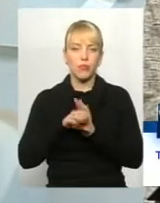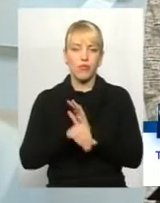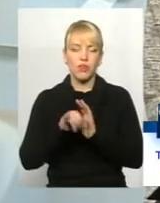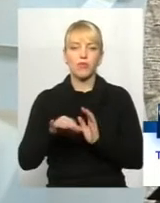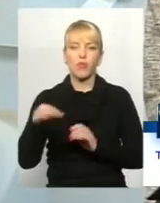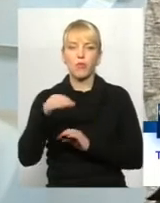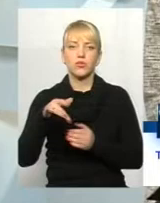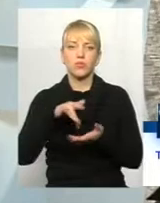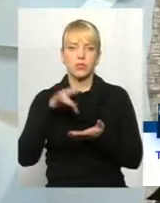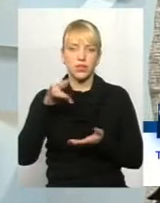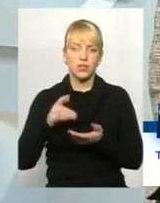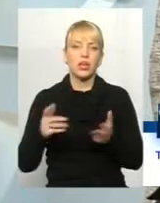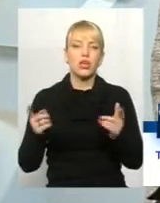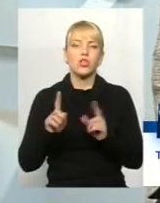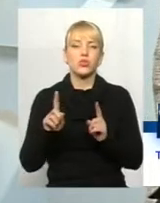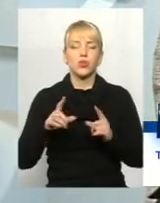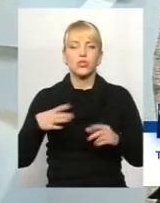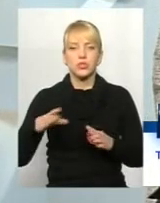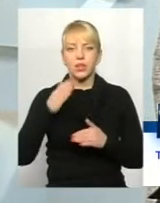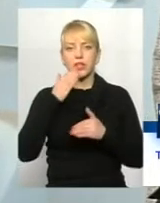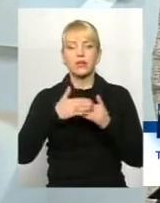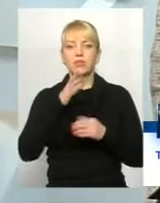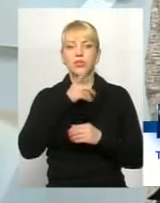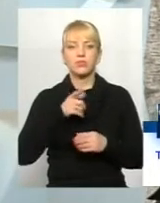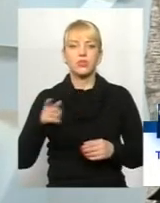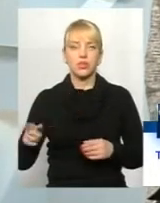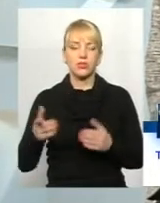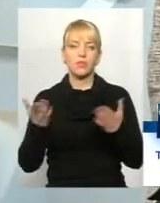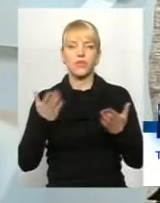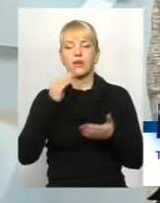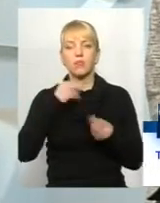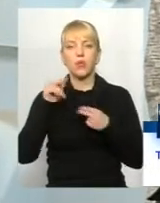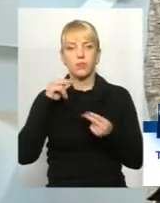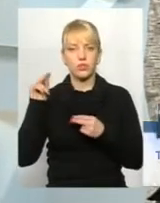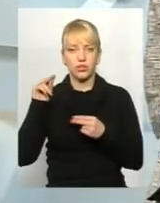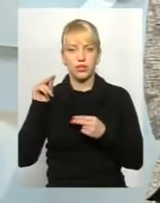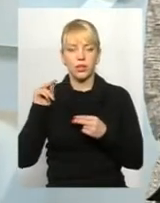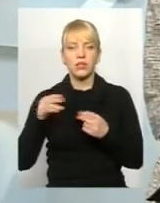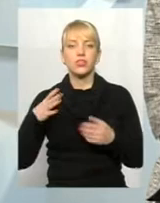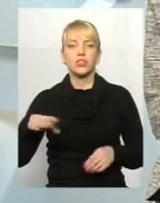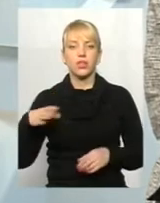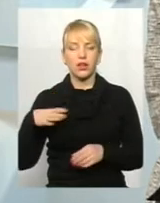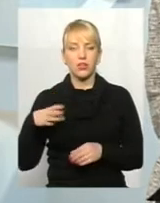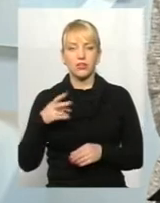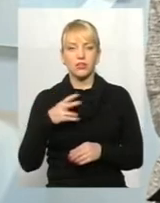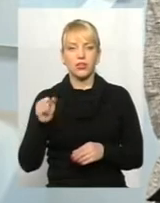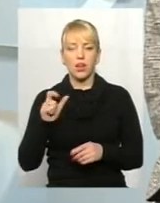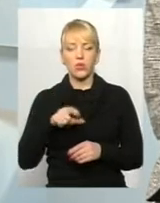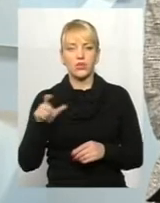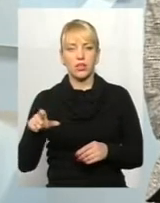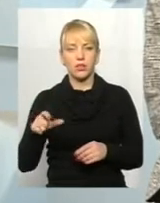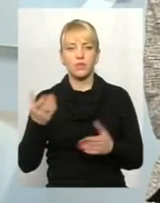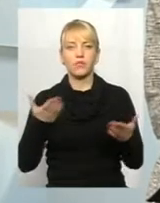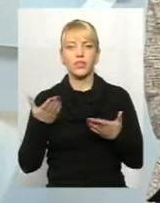обласному центрі, чого чекати найближчим часом, які поліпшення чекають на людей,